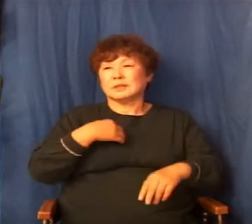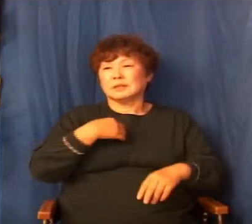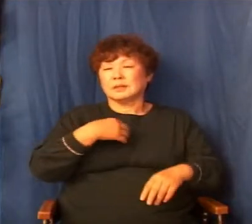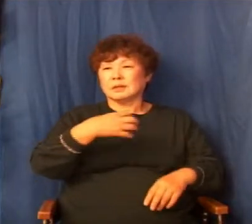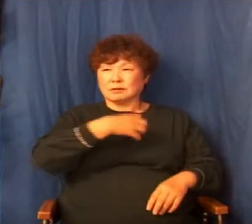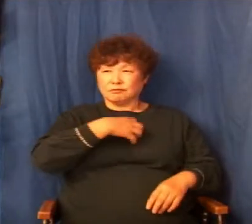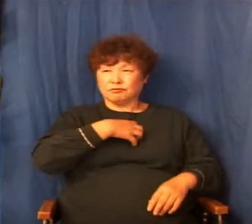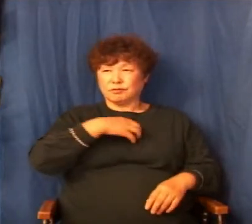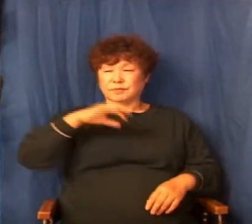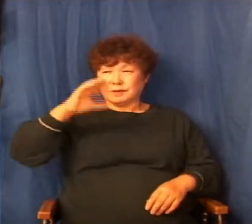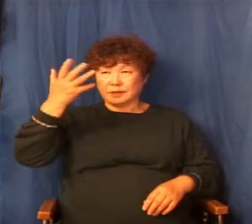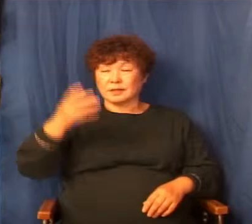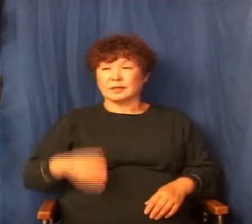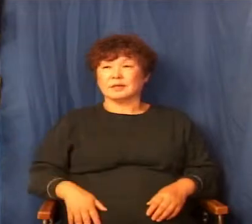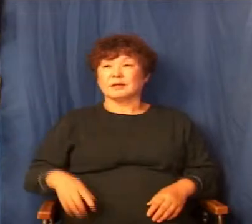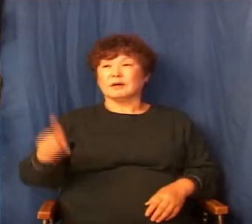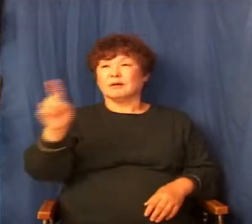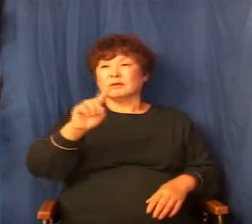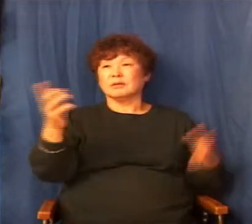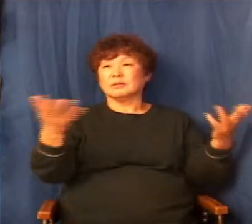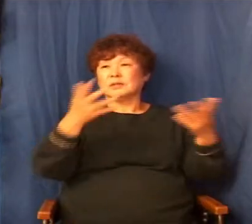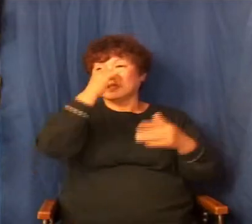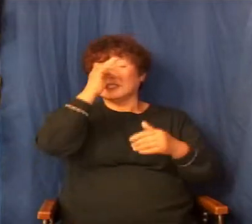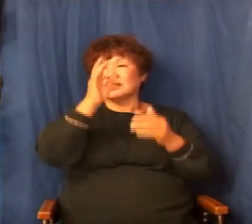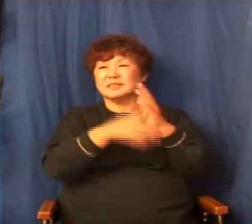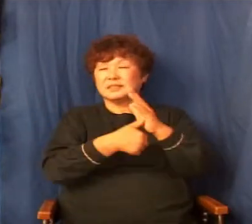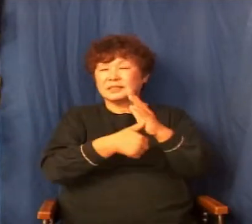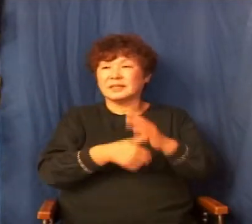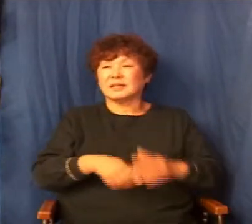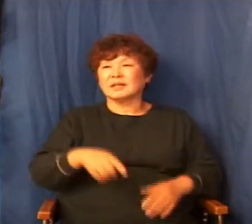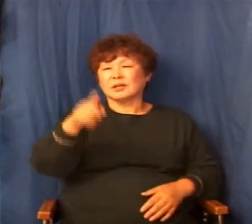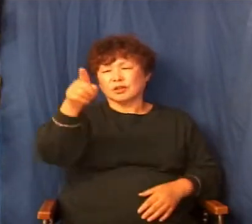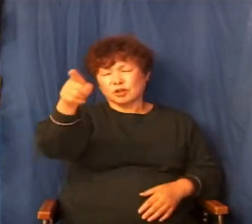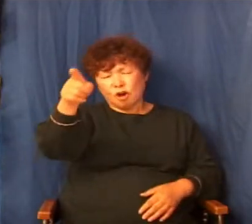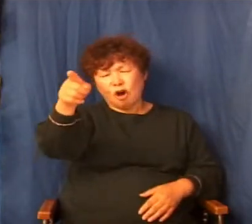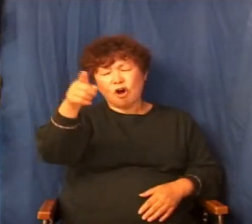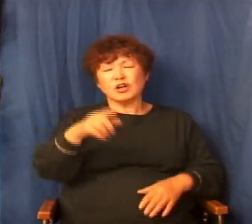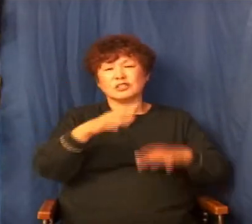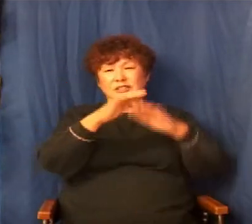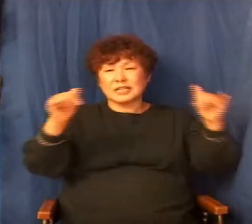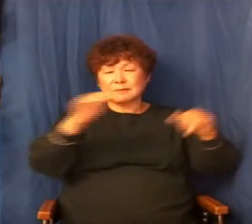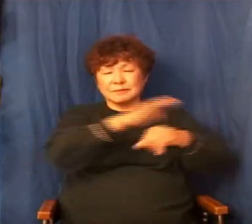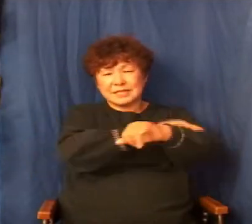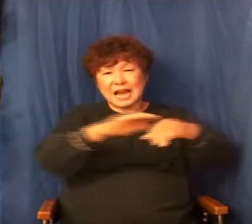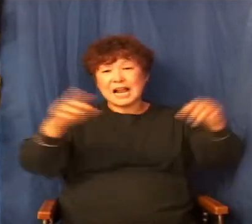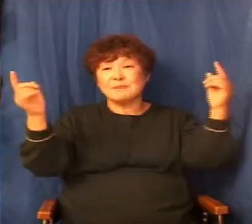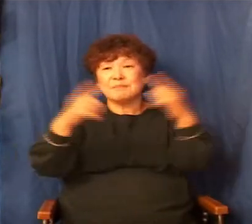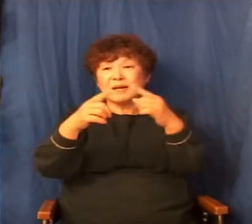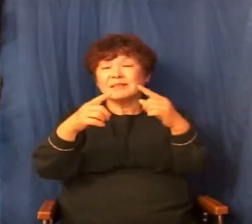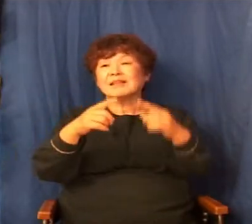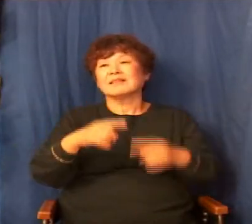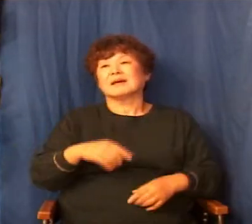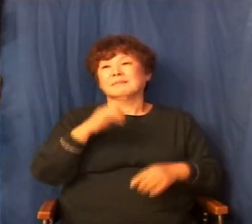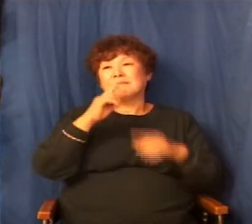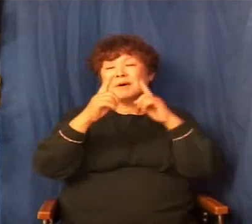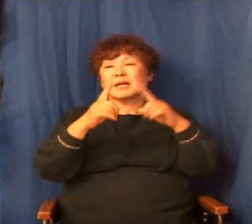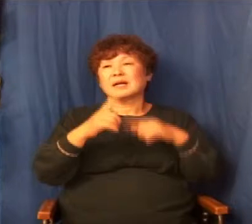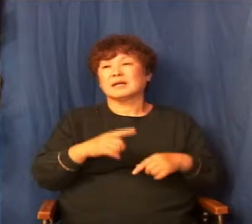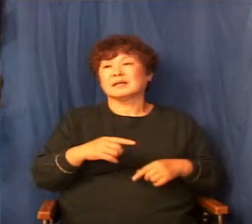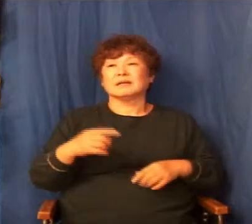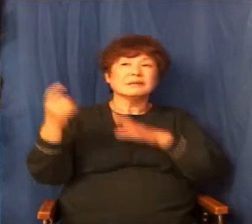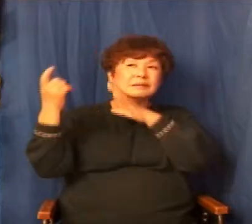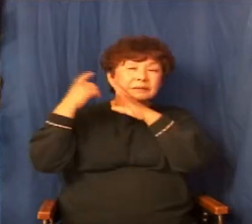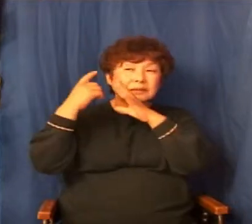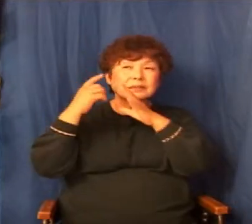사람 잘 만났다. 이런 표현을 합니다. 무슨 사고 당했는데 그 일이 잘 이렇게 넘어가게 됐다거나 내 큰